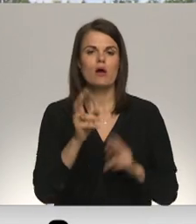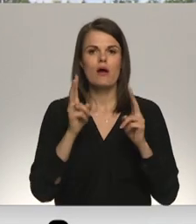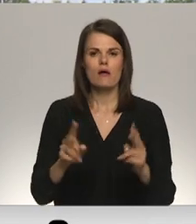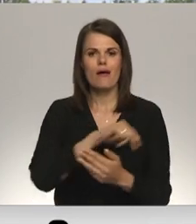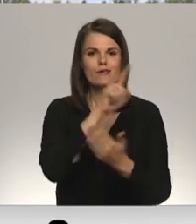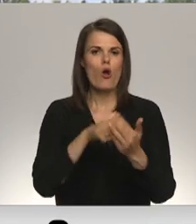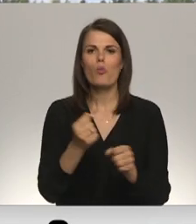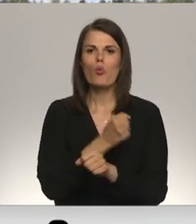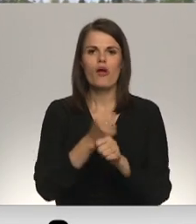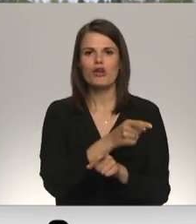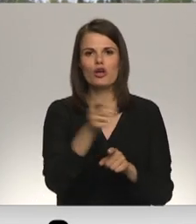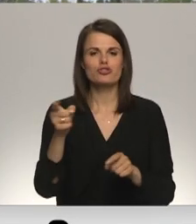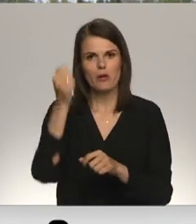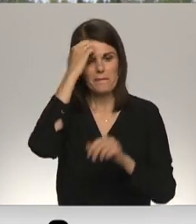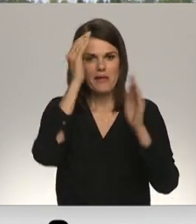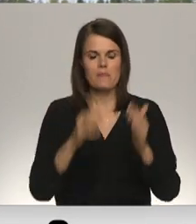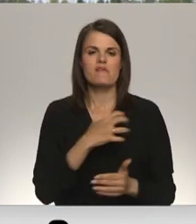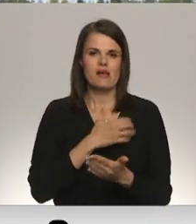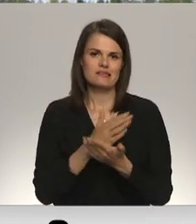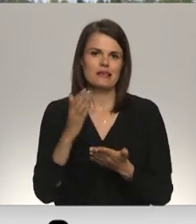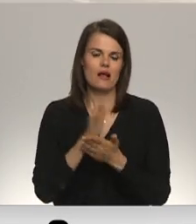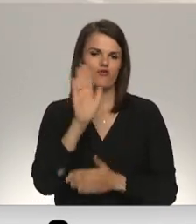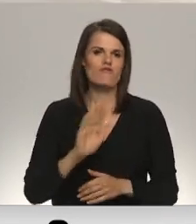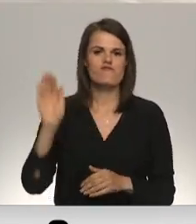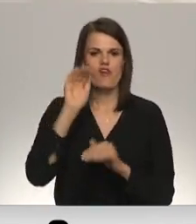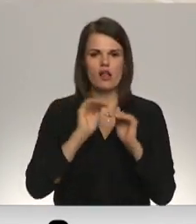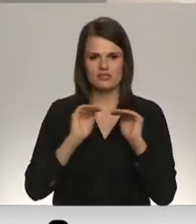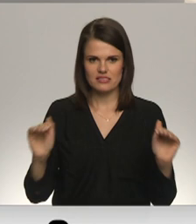jautājums, ko darīt ar šiem piemenekļiem, jāskarto valsts līmenī.